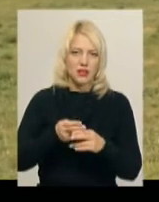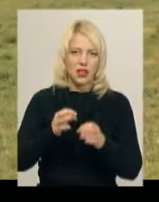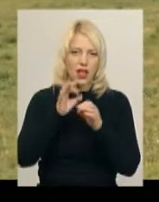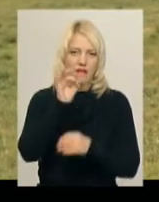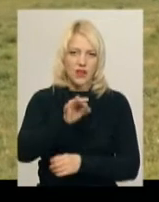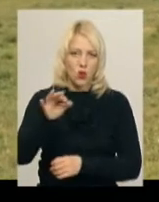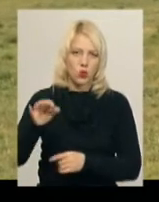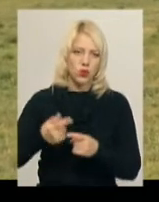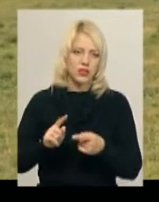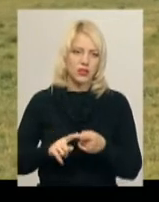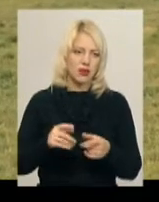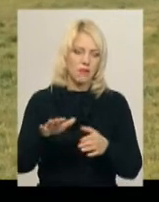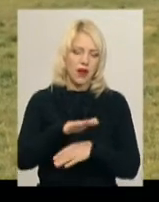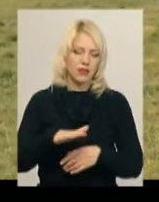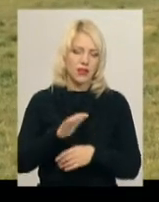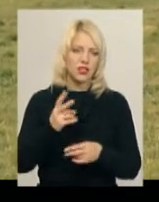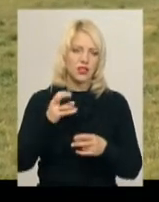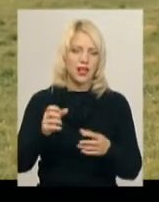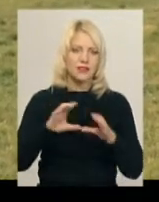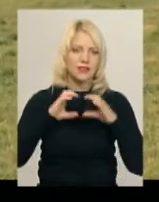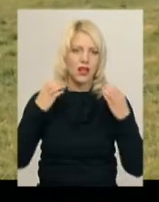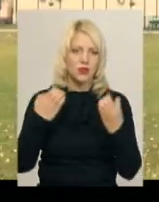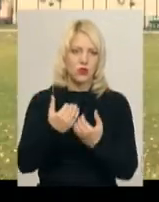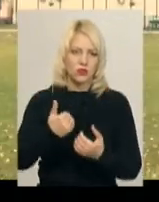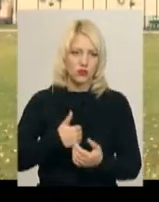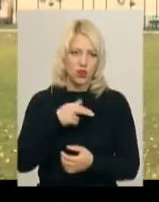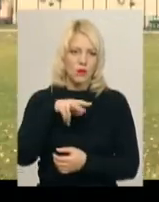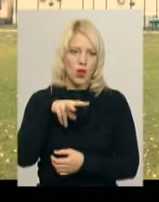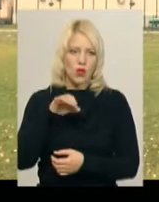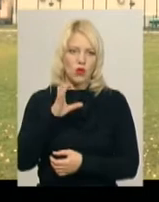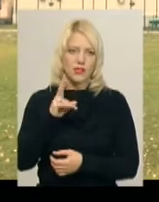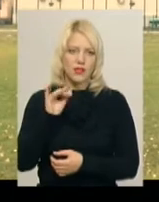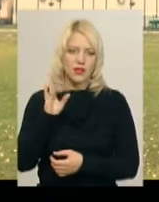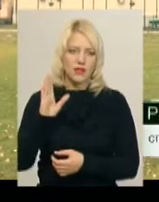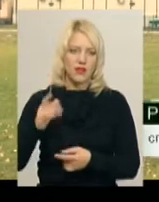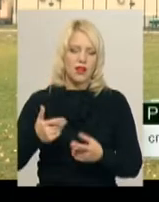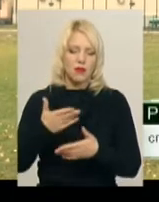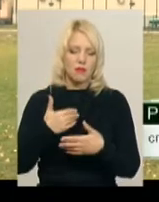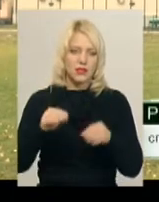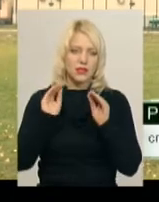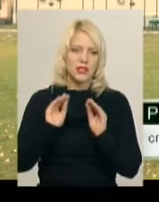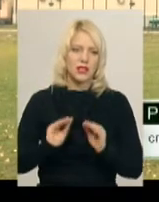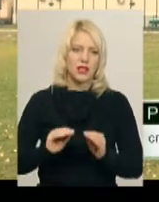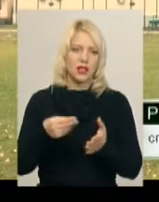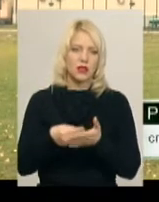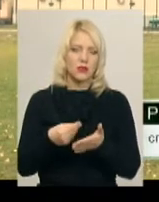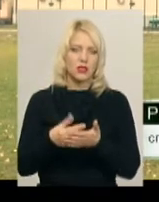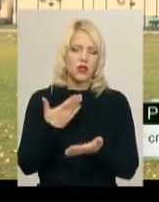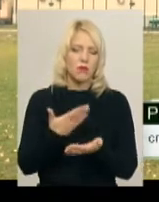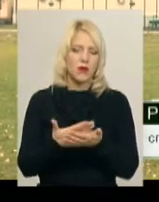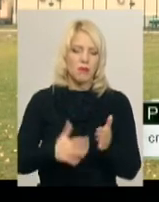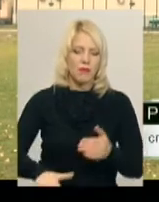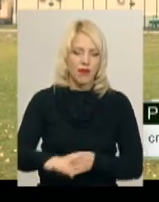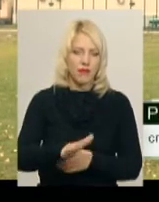облаштувати на територію стадіону спортивно-культурного центру «Плоскирів». Ми склали певний бюджет, орієнтовний майданчик буде